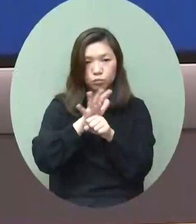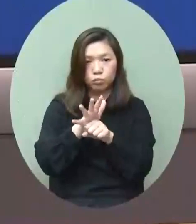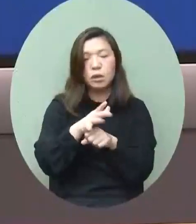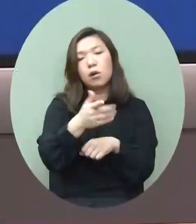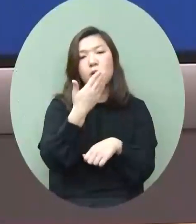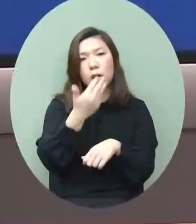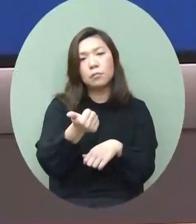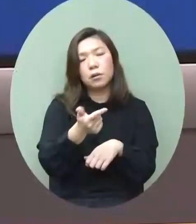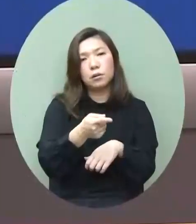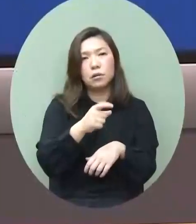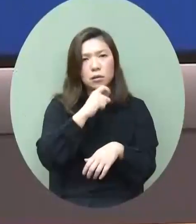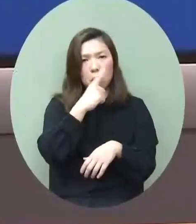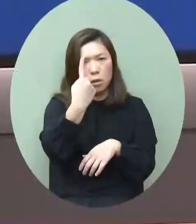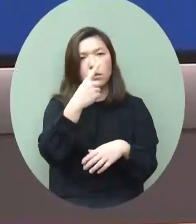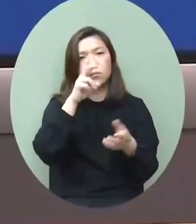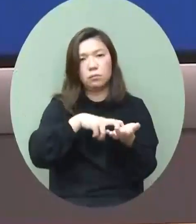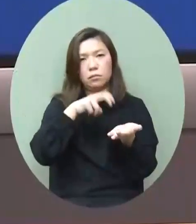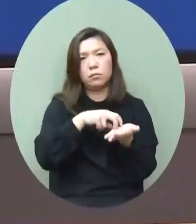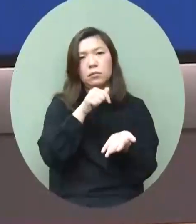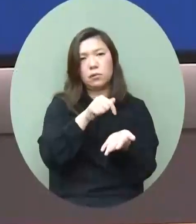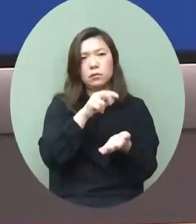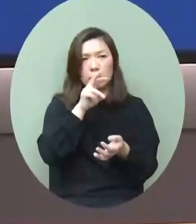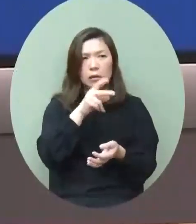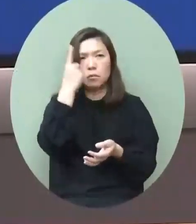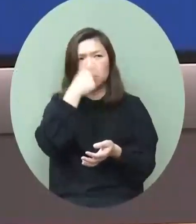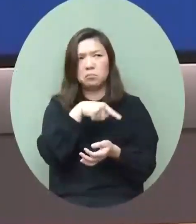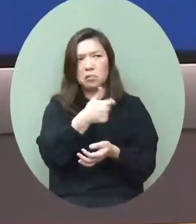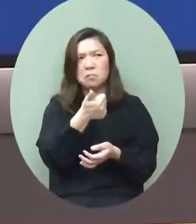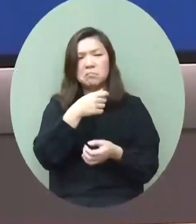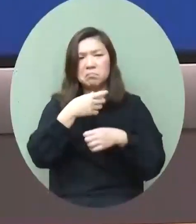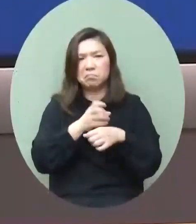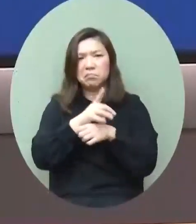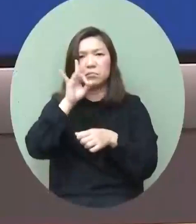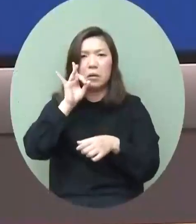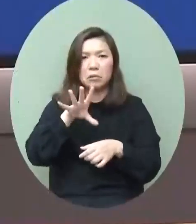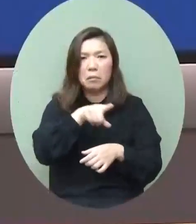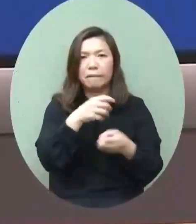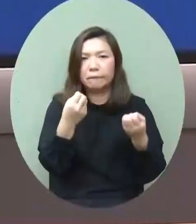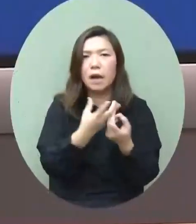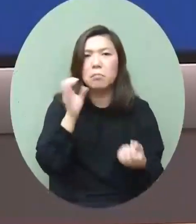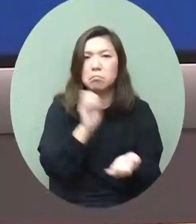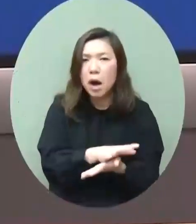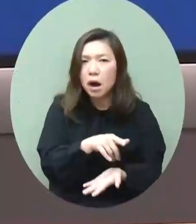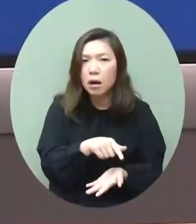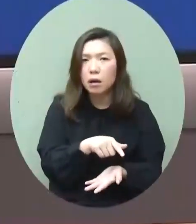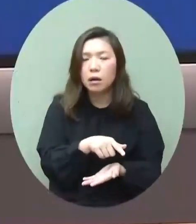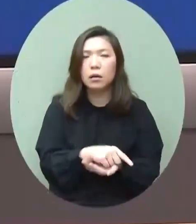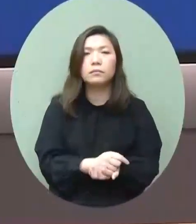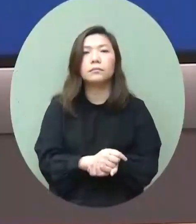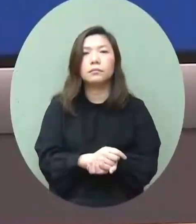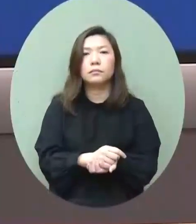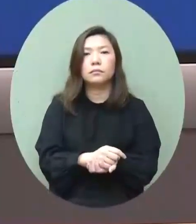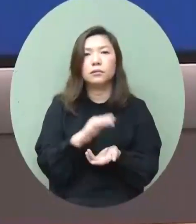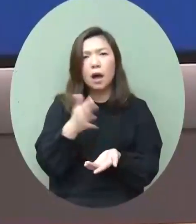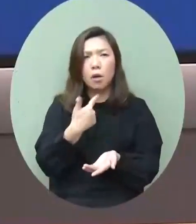是有一個個案是現在看下來都是在檢疫酒店感染的但是這個